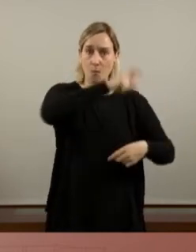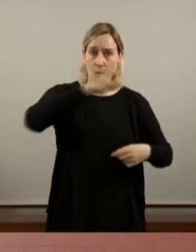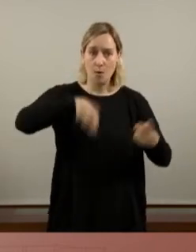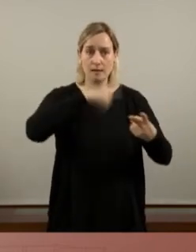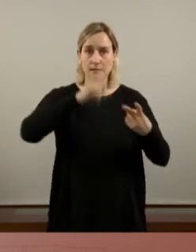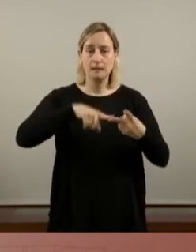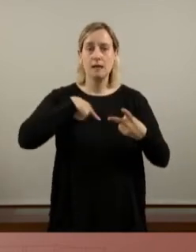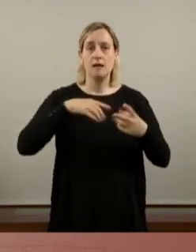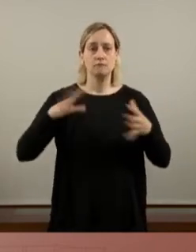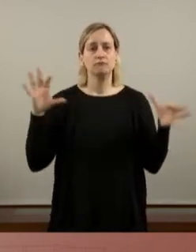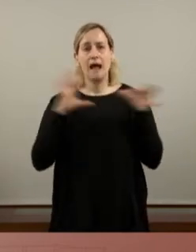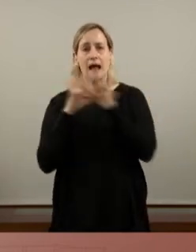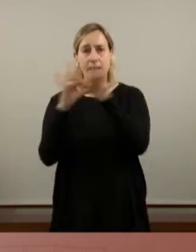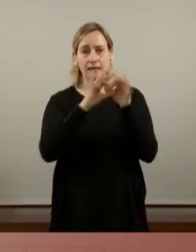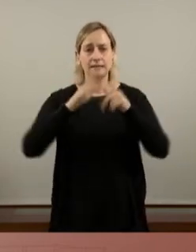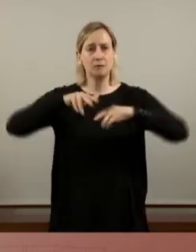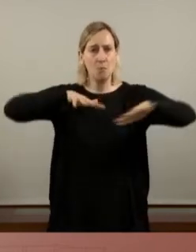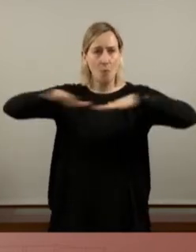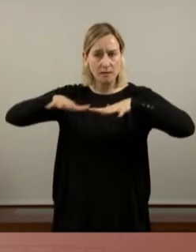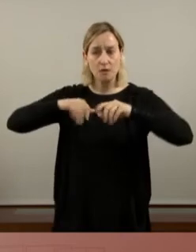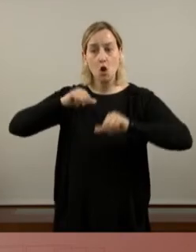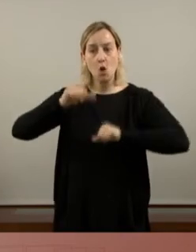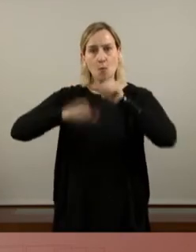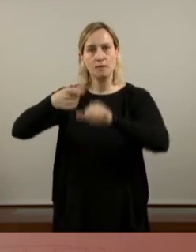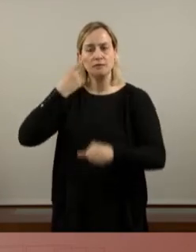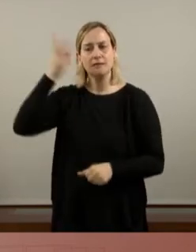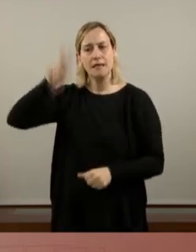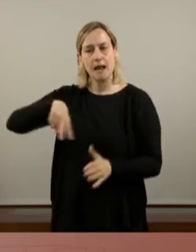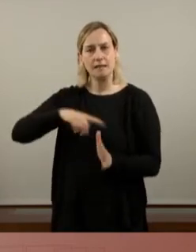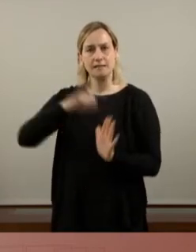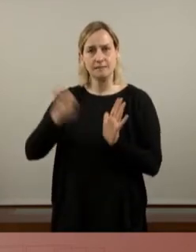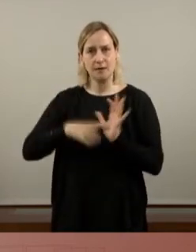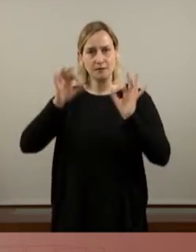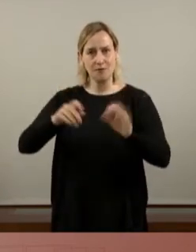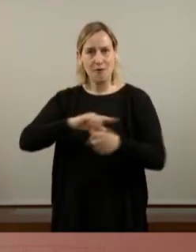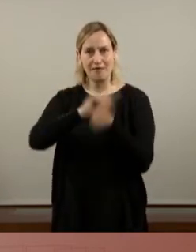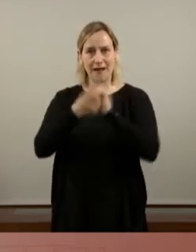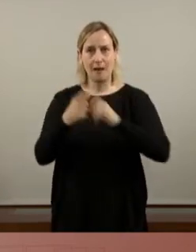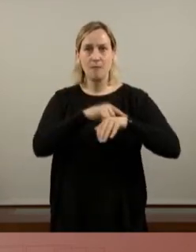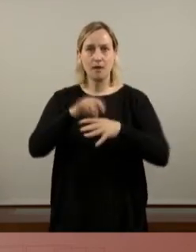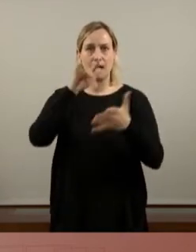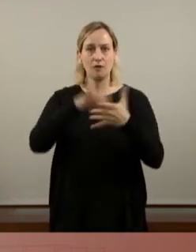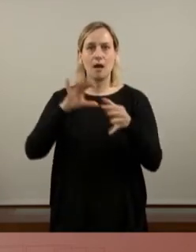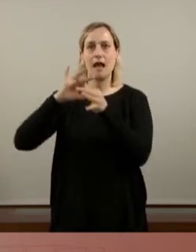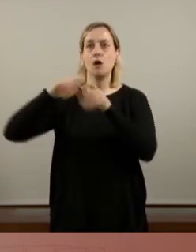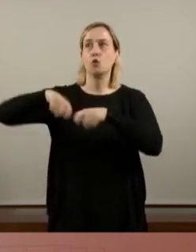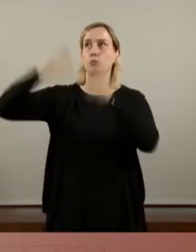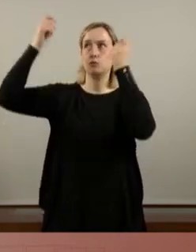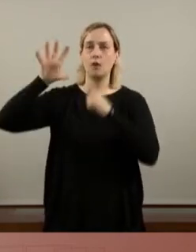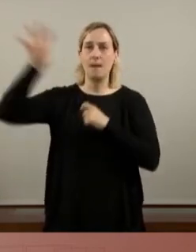aliances, mobilitzacions i processos de legitimació del canvi polític que ha de suposar la ruptura amb l'Estat,